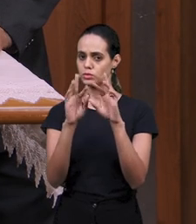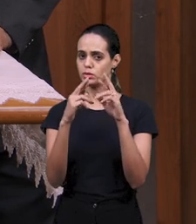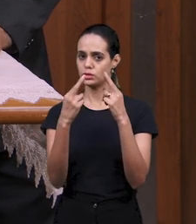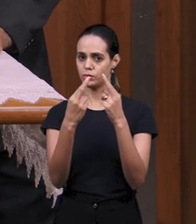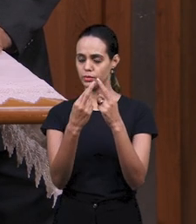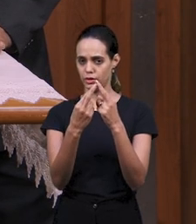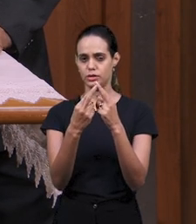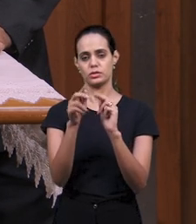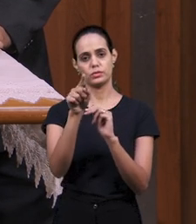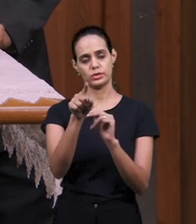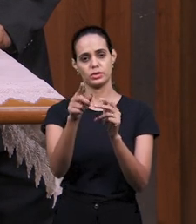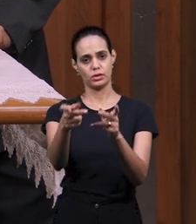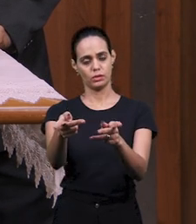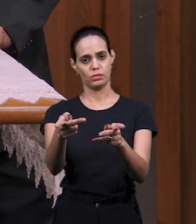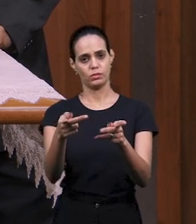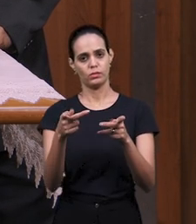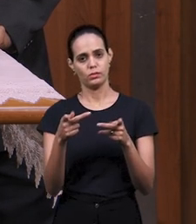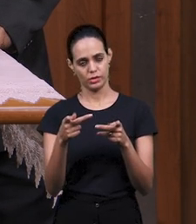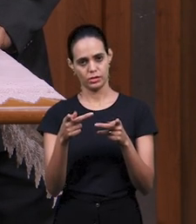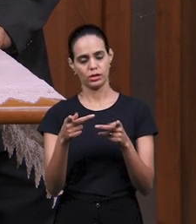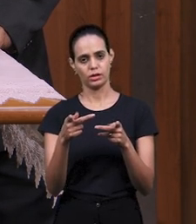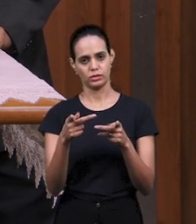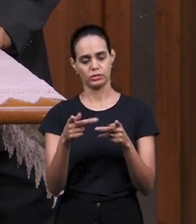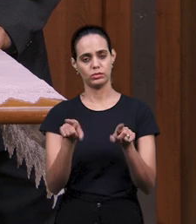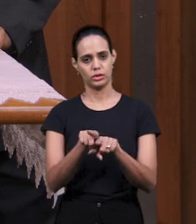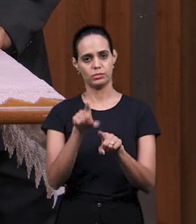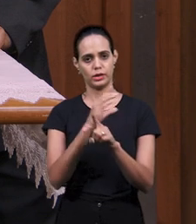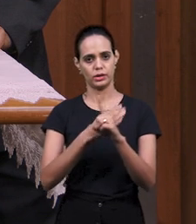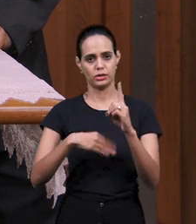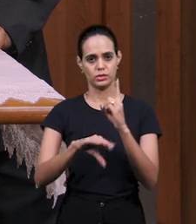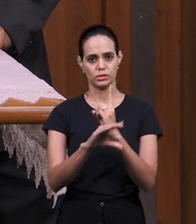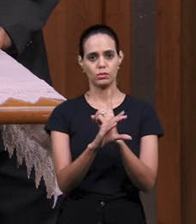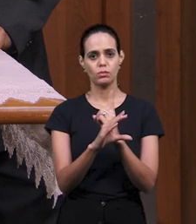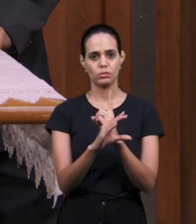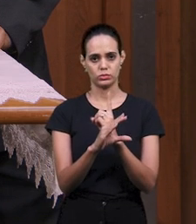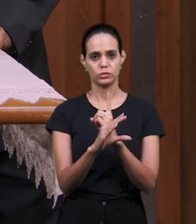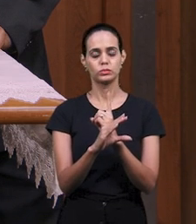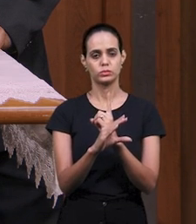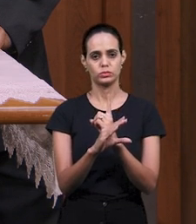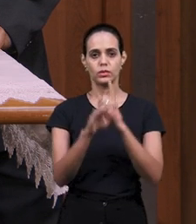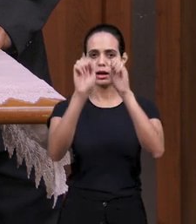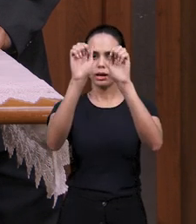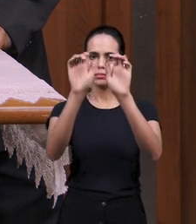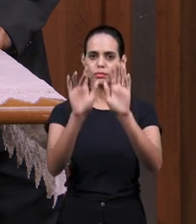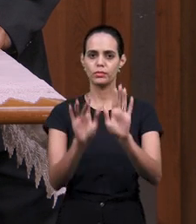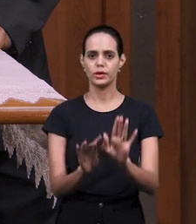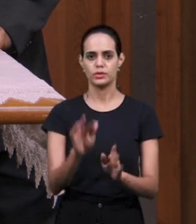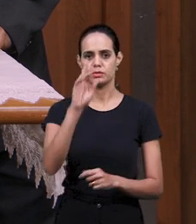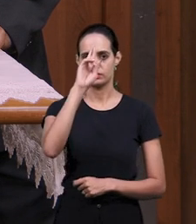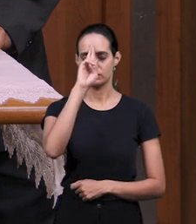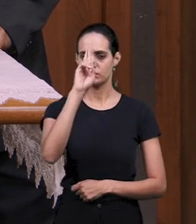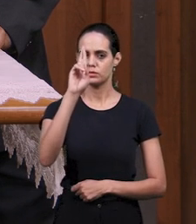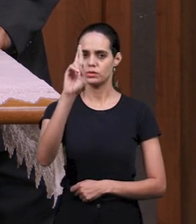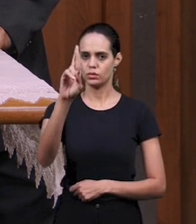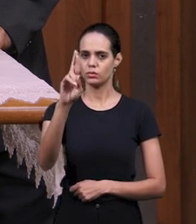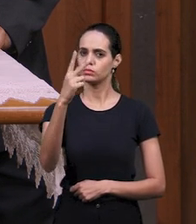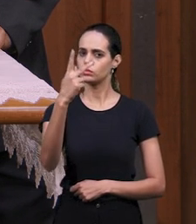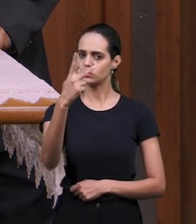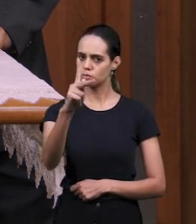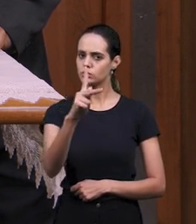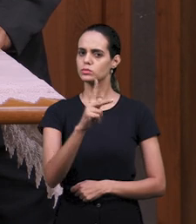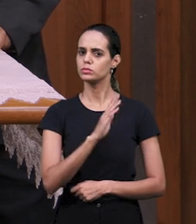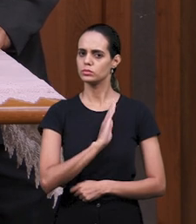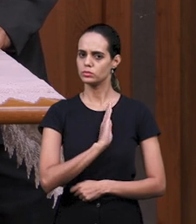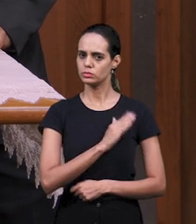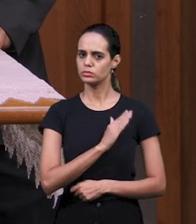кто пригласили на этом богослужении, чтобы благословение Господне пришло на сердце. Ваше богословение